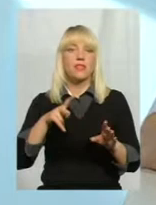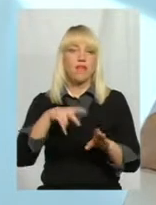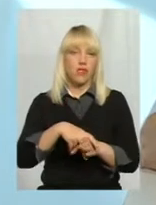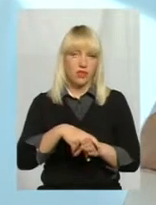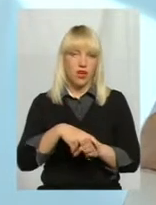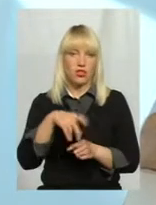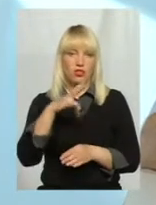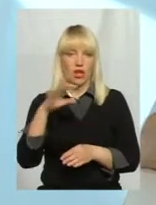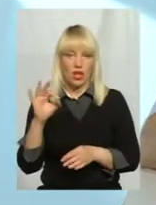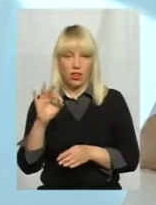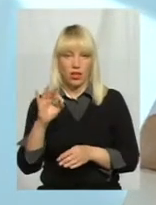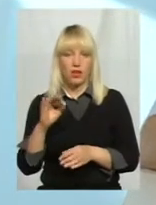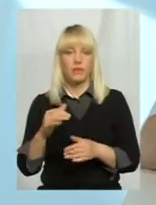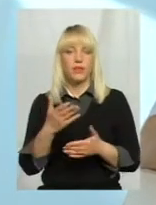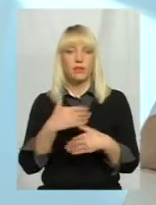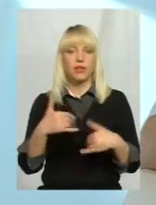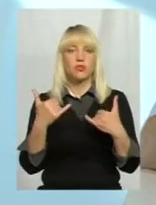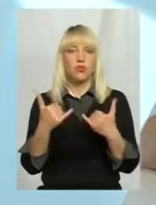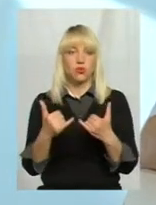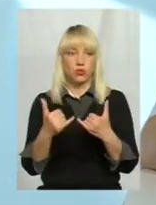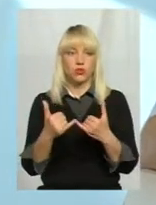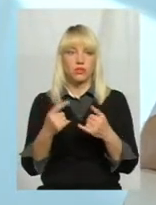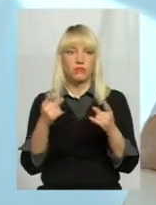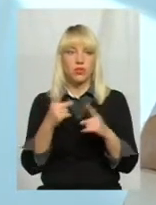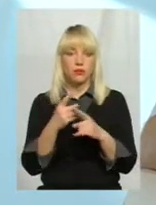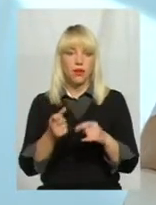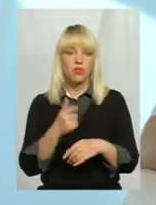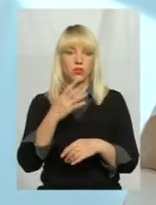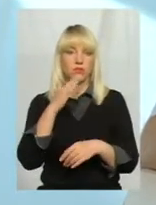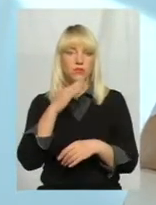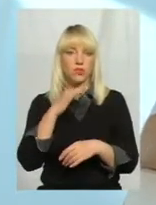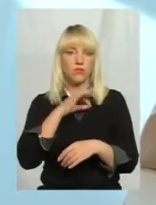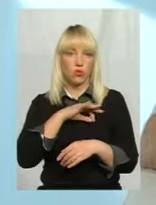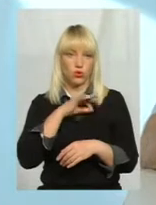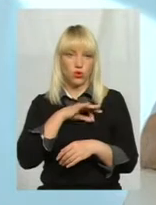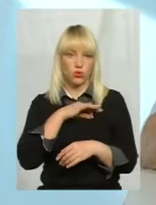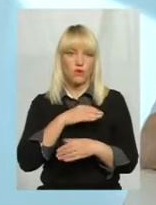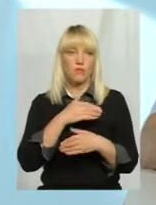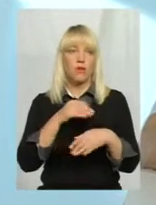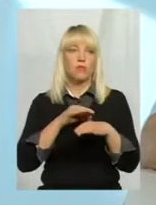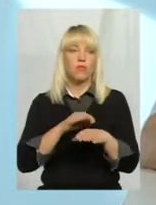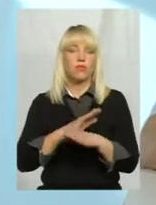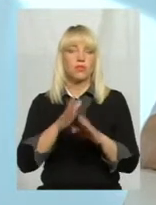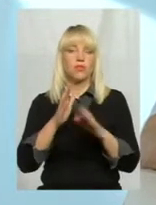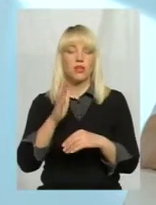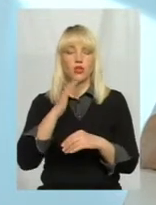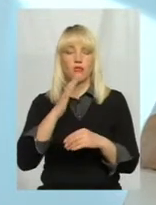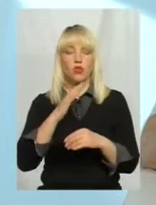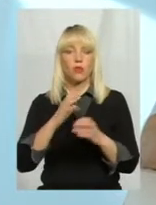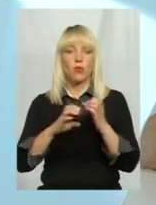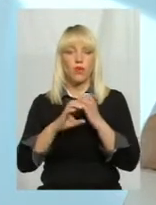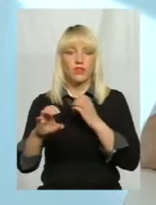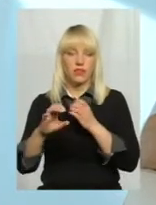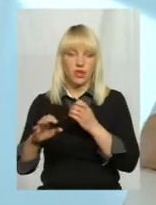але сьогодні ми мінімальну кількість води використовуємо, ми ж проводимо не тільки промивку водопровідних мереж, ми